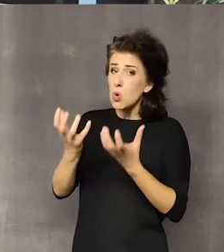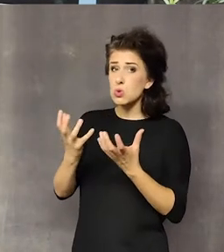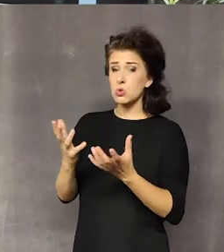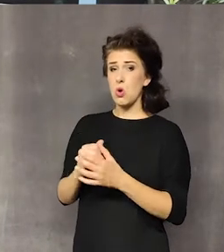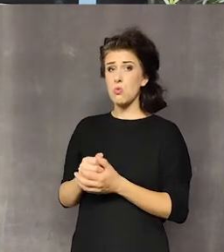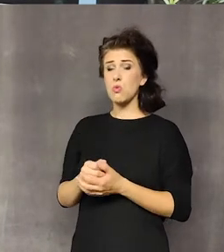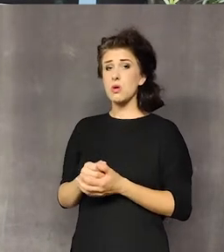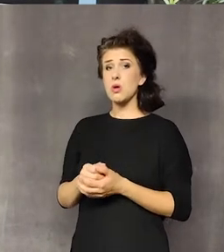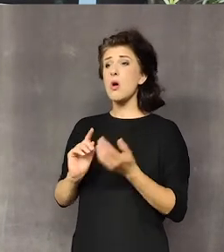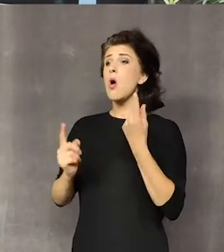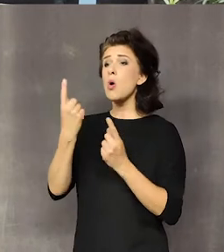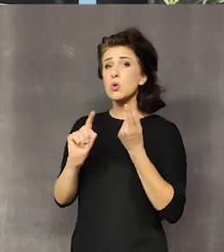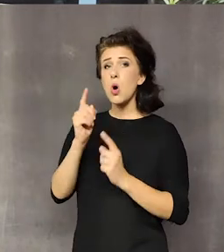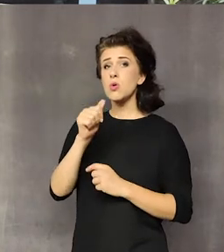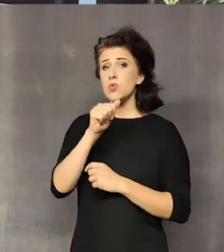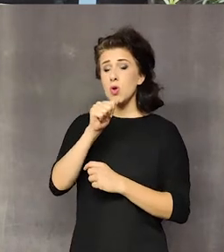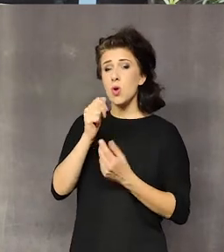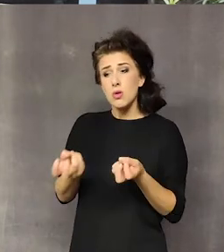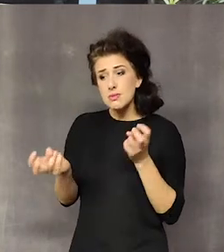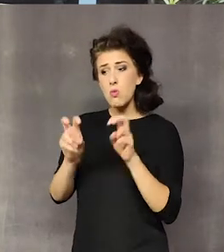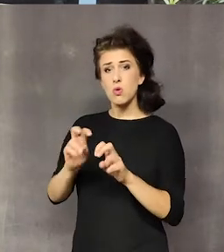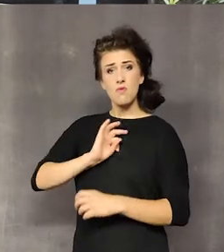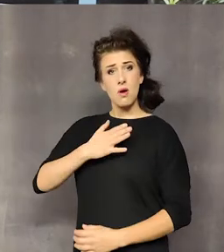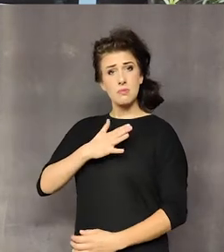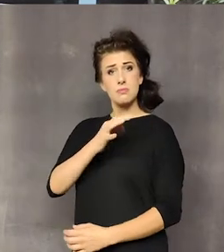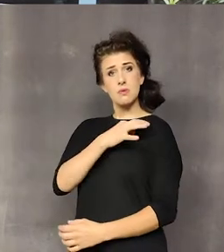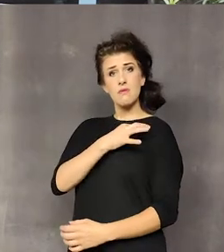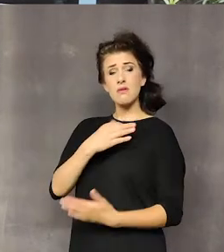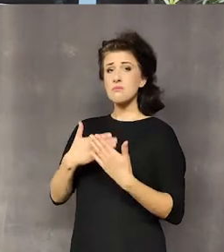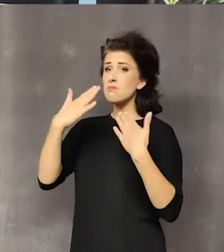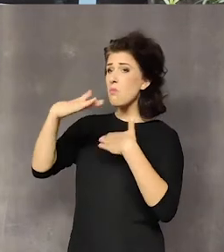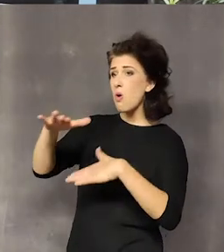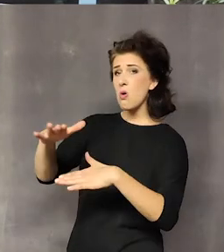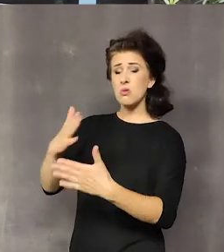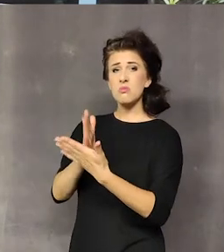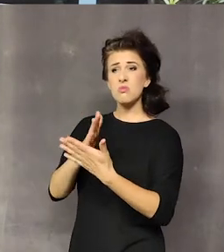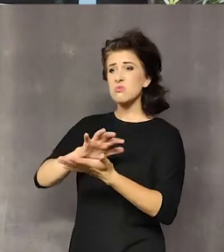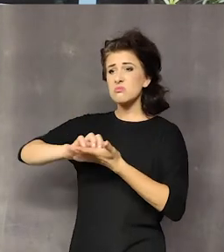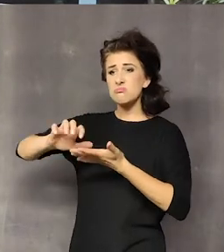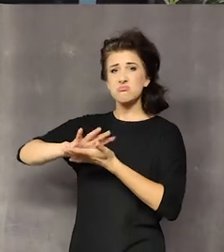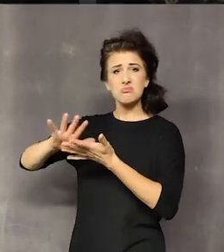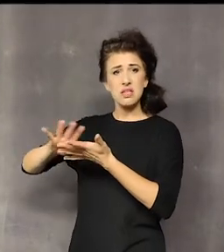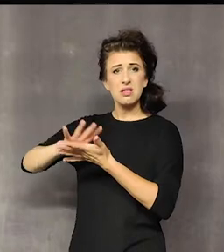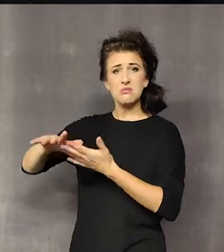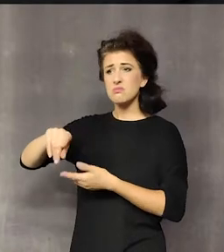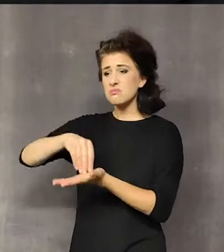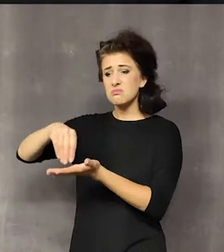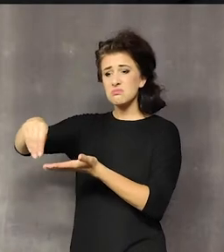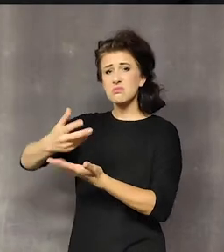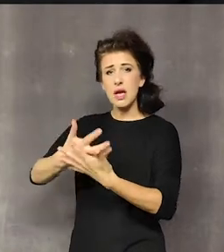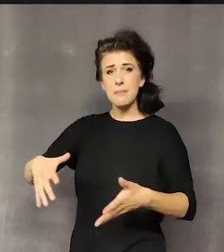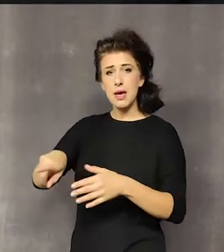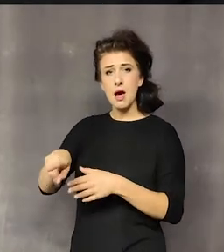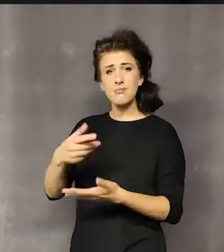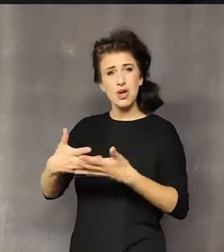swoje właśnie takie ogrody zielarskie zakładać z tego względu, że pola niestety są już zanieczyszczone. Najważniejsze, trzeba